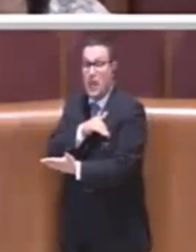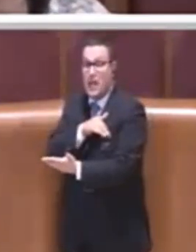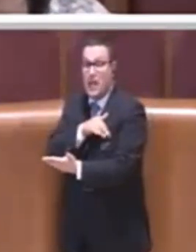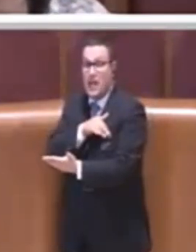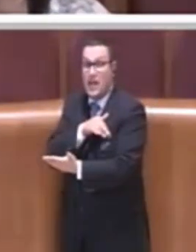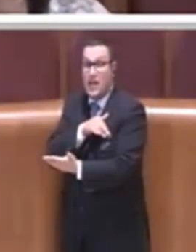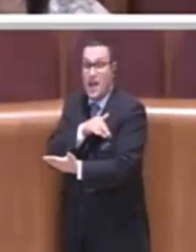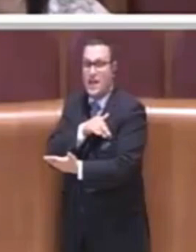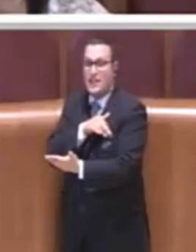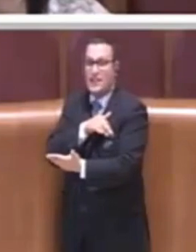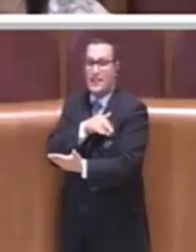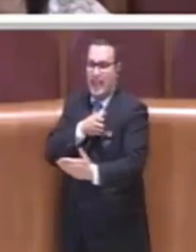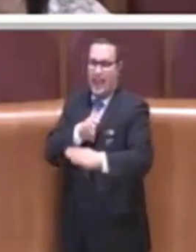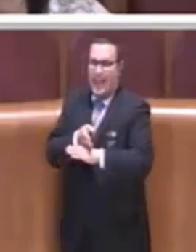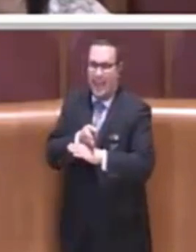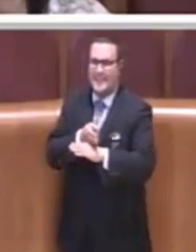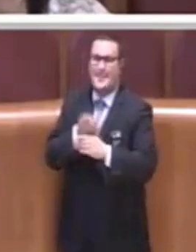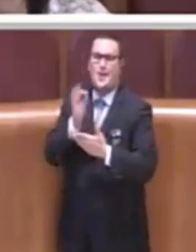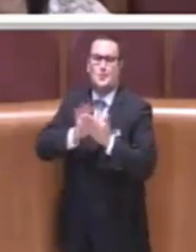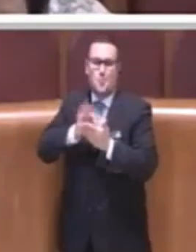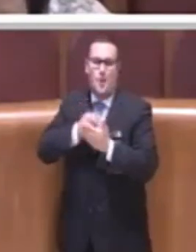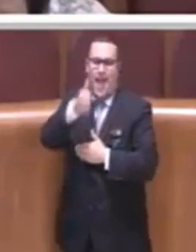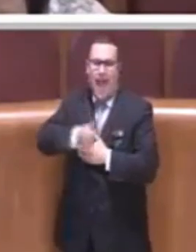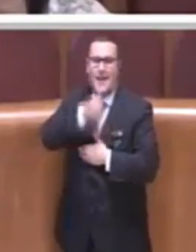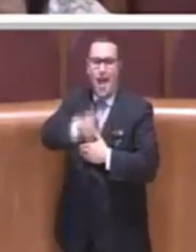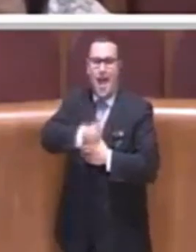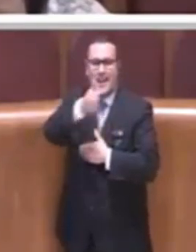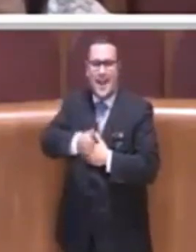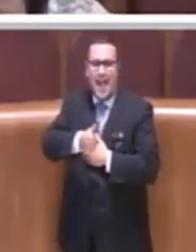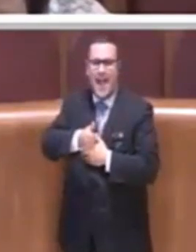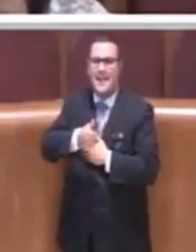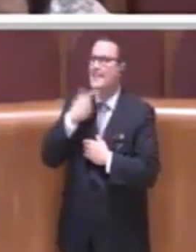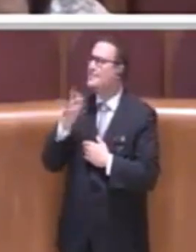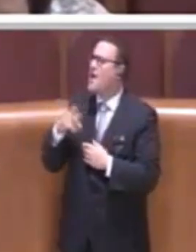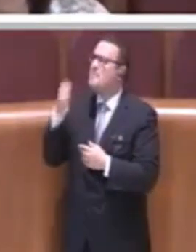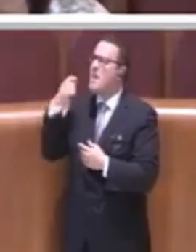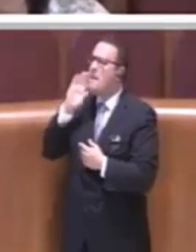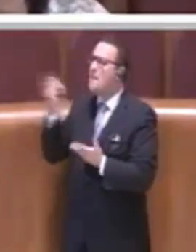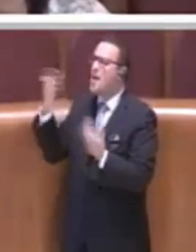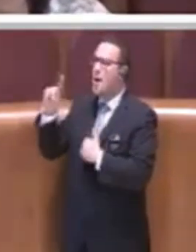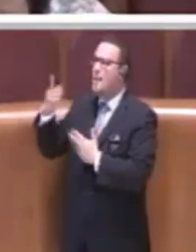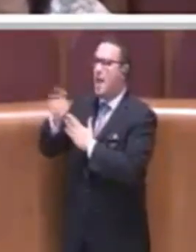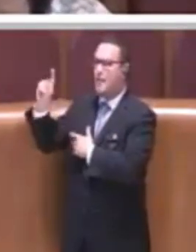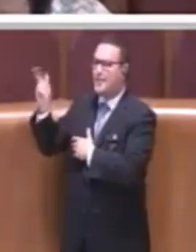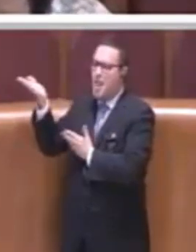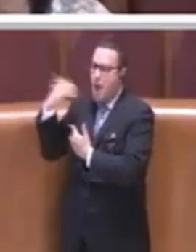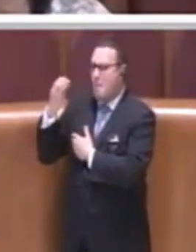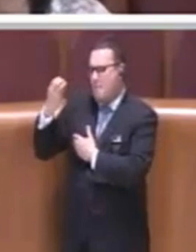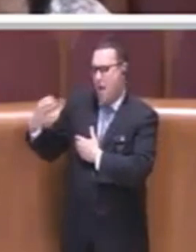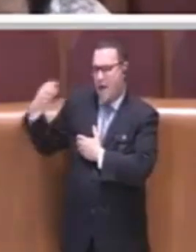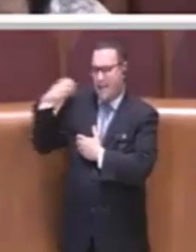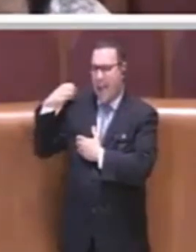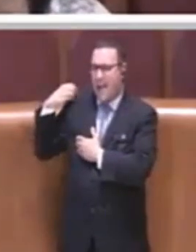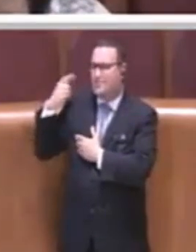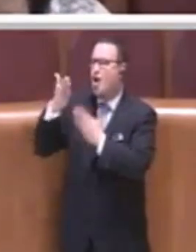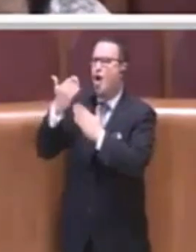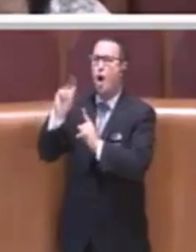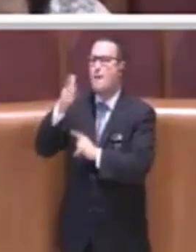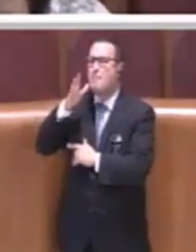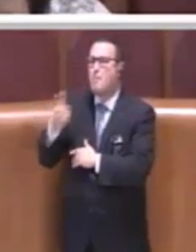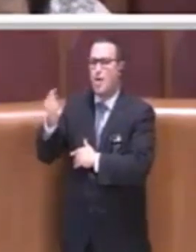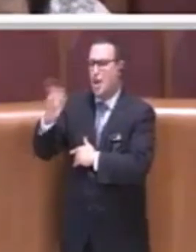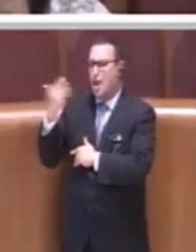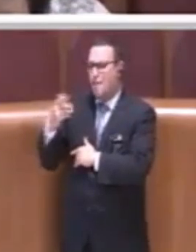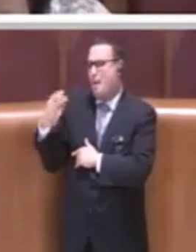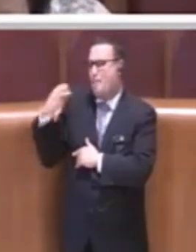in questo circuito educativo dirà al padre usciamo con la borraccetta e non andiamo a comprare la bottiglia di plastica. Ma